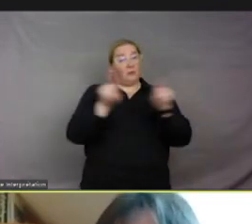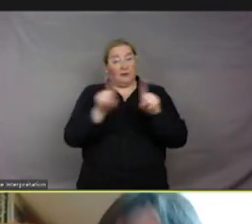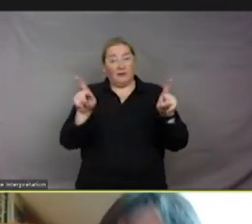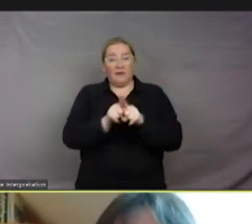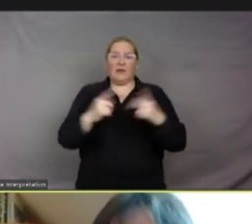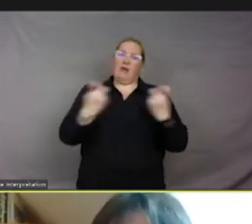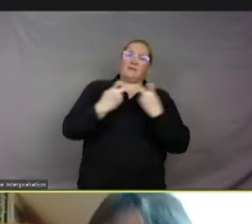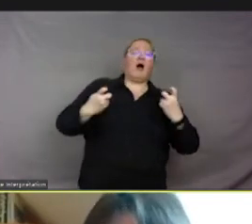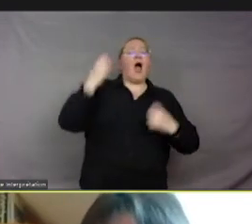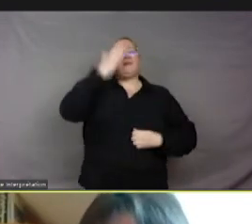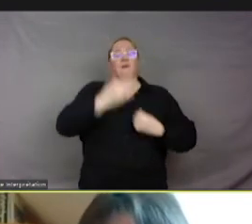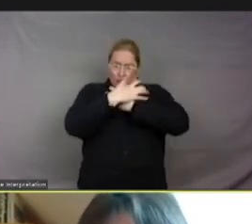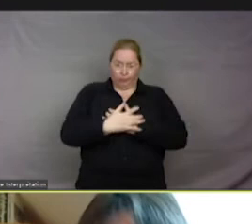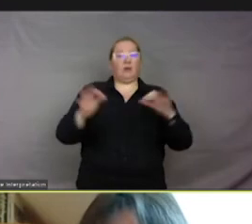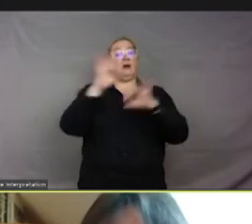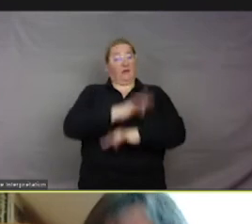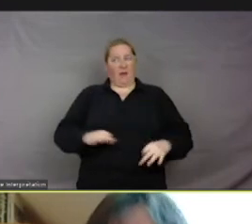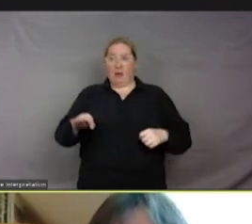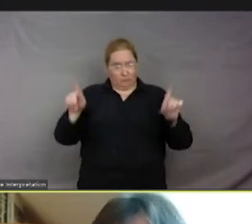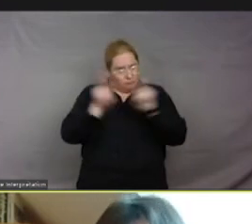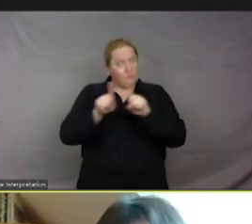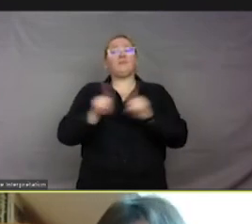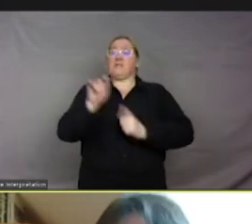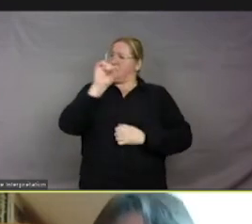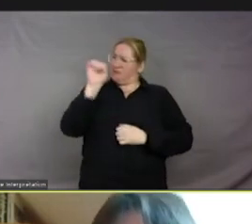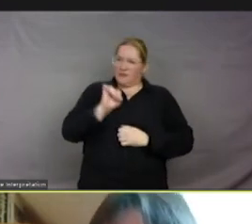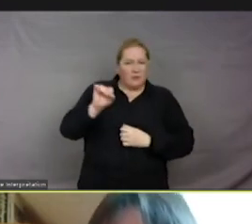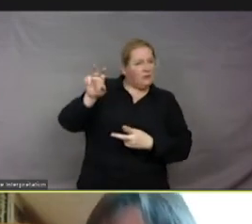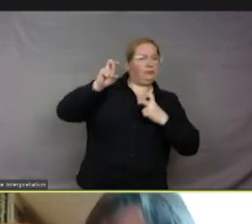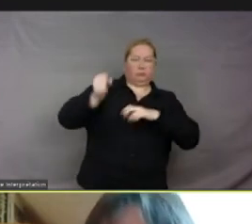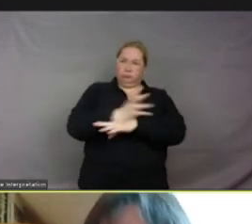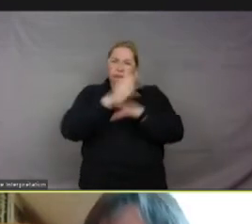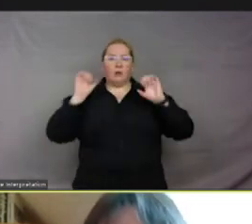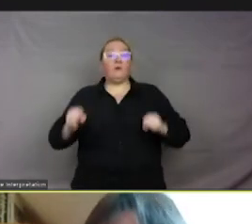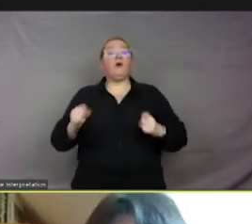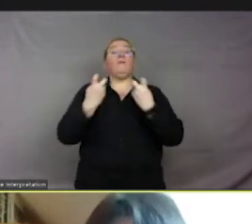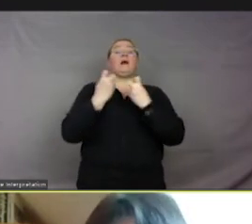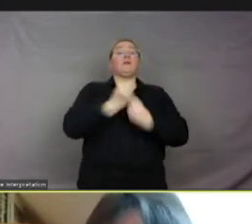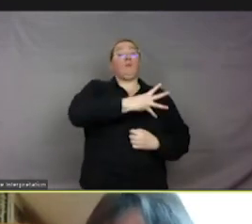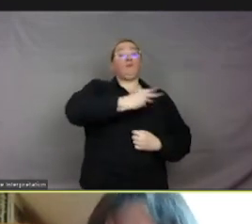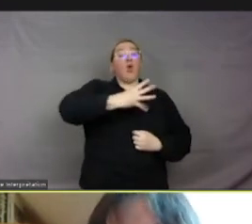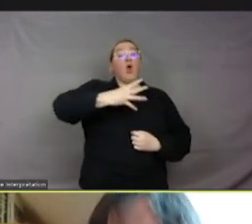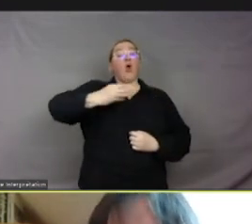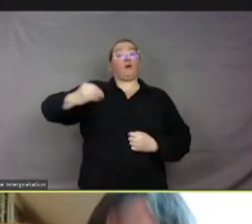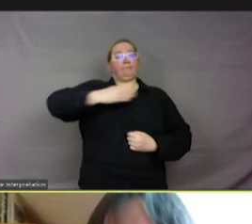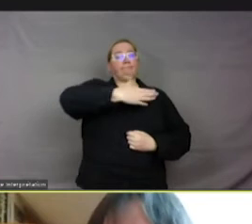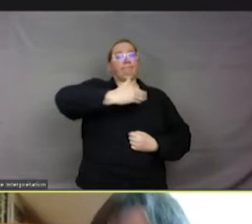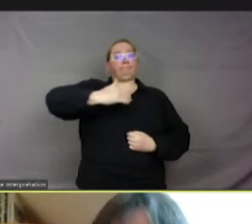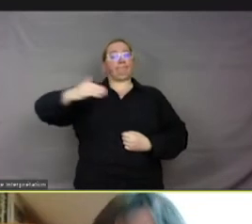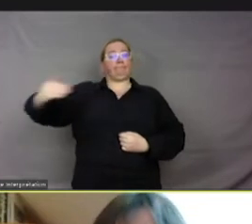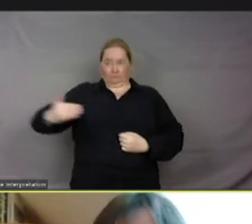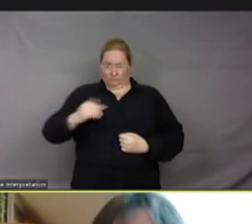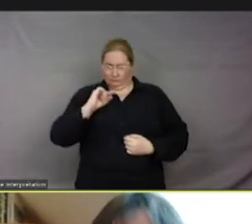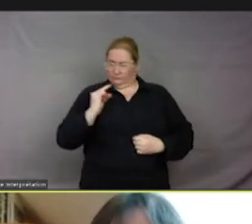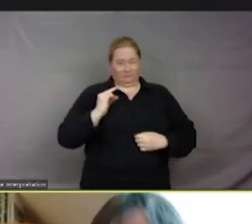les invertébrés qui peuvent être des êtres sentients. La pieuvre, par exemple, la sèche, ce sont des animaux